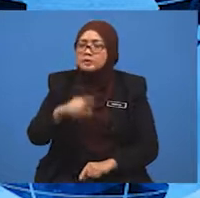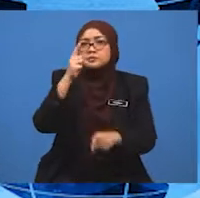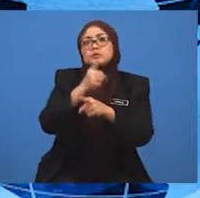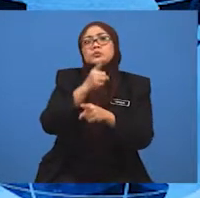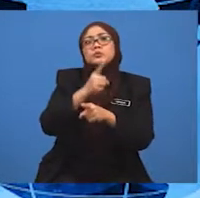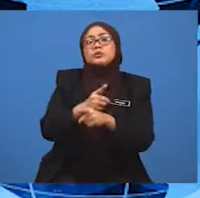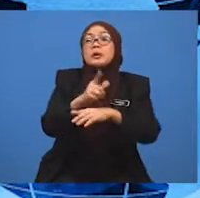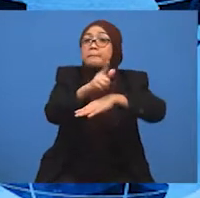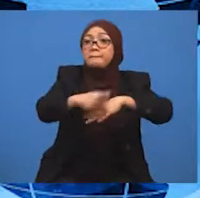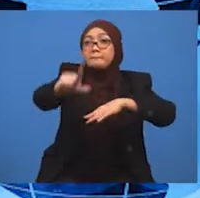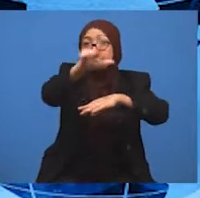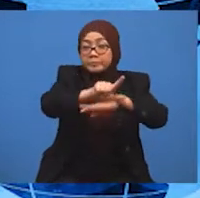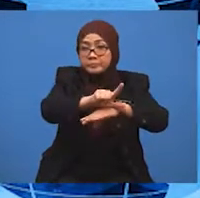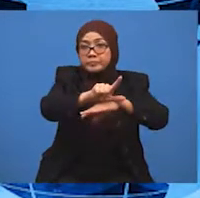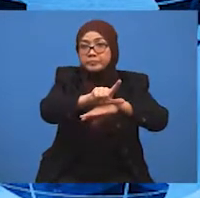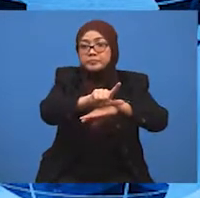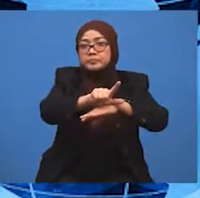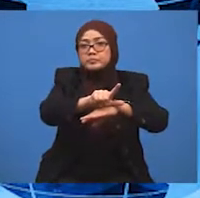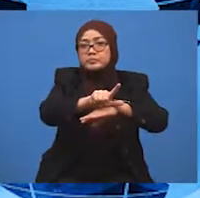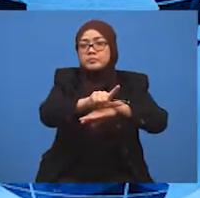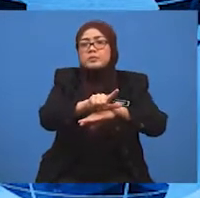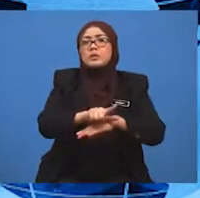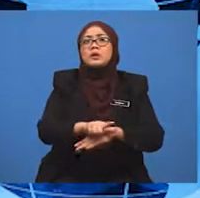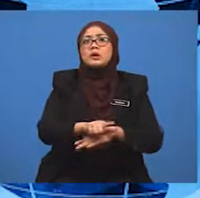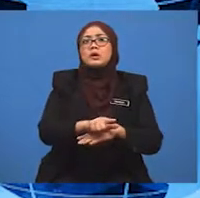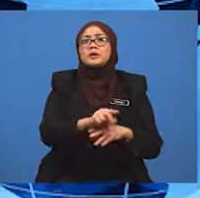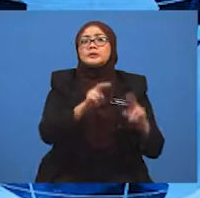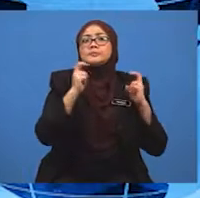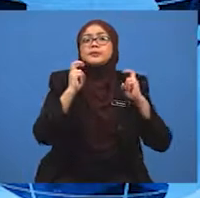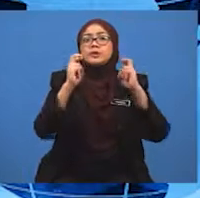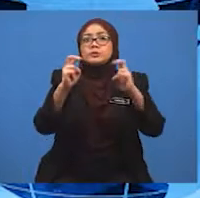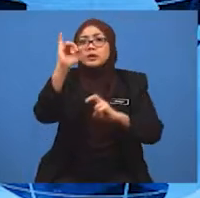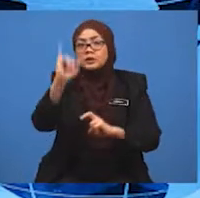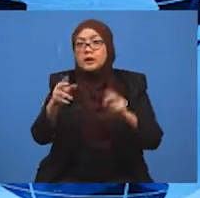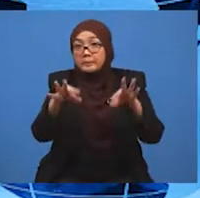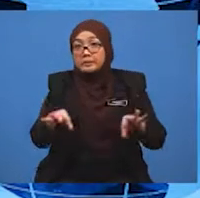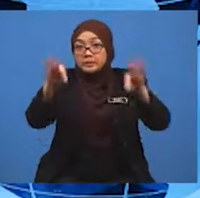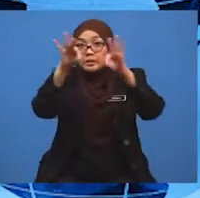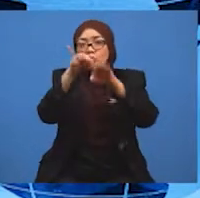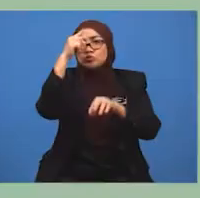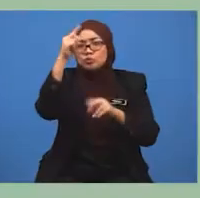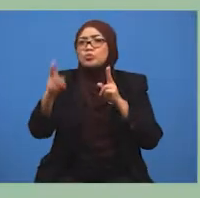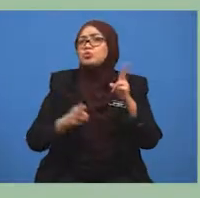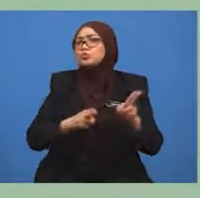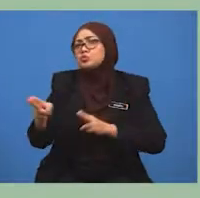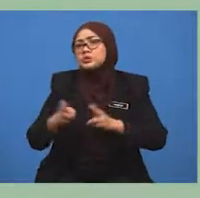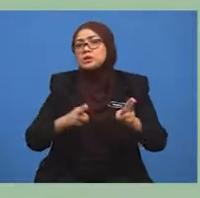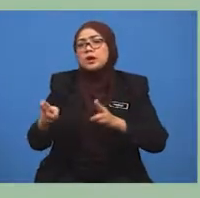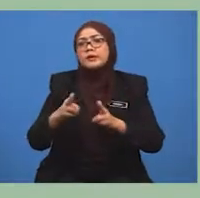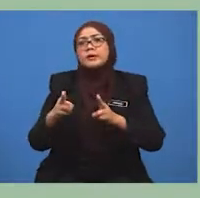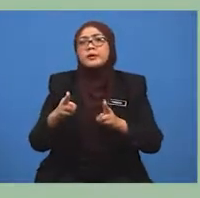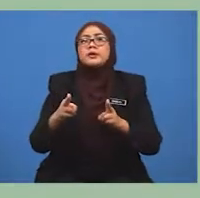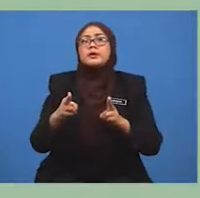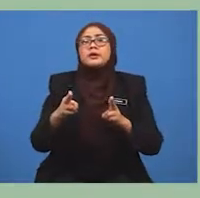merupakan rangkaian pengangkutan yang penting untuk urusan perdagangan. Ciri-ciri